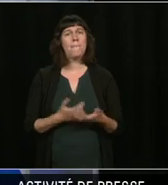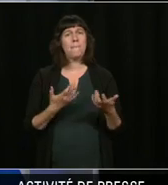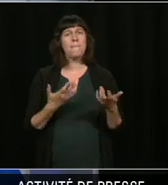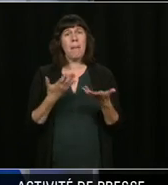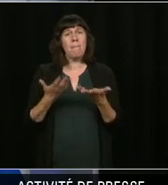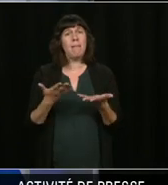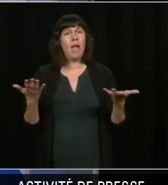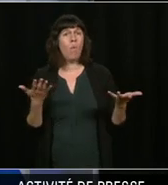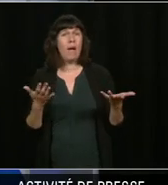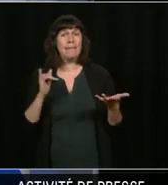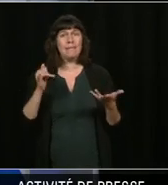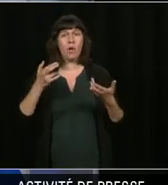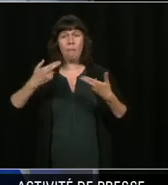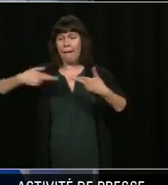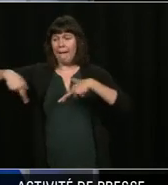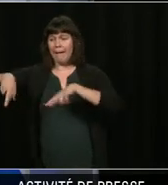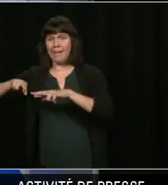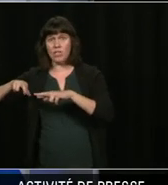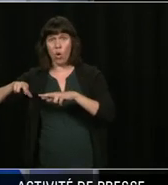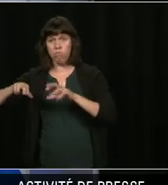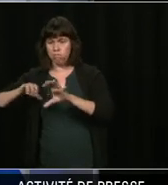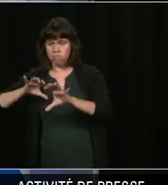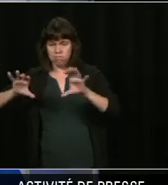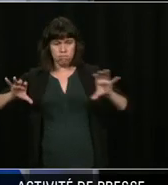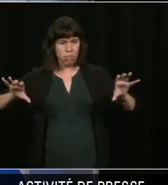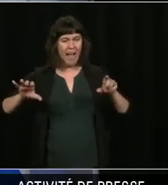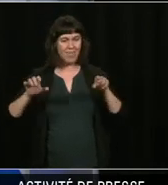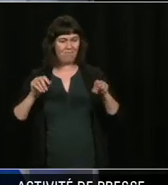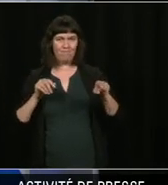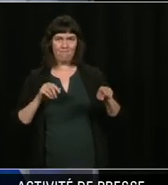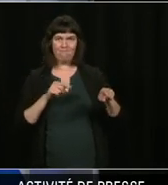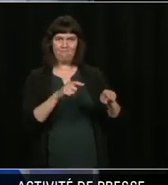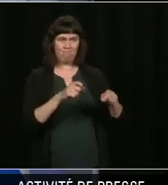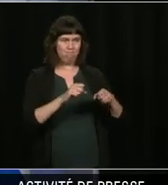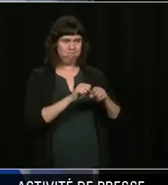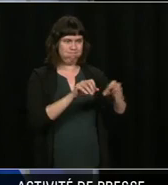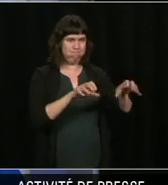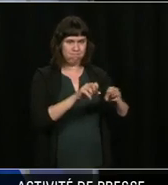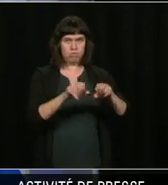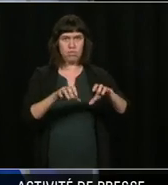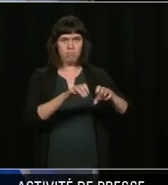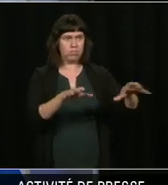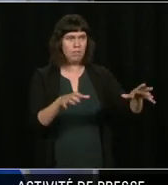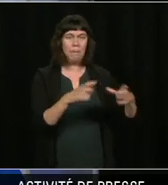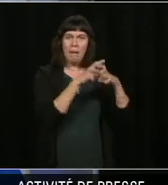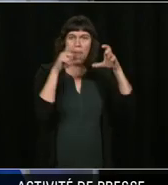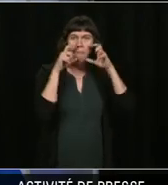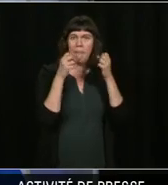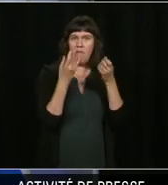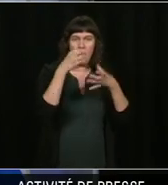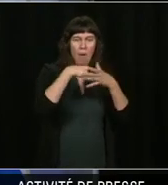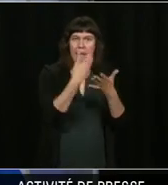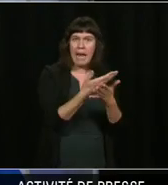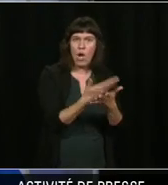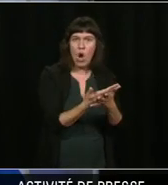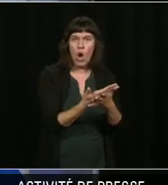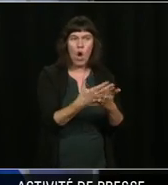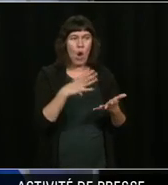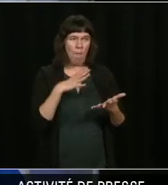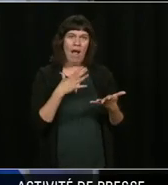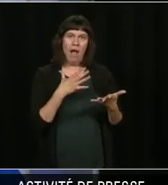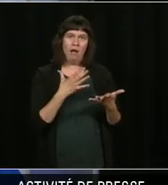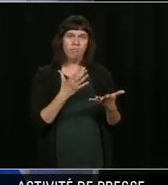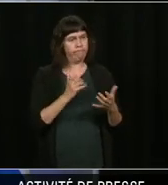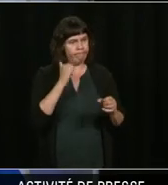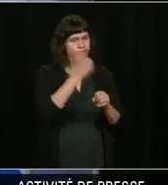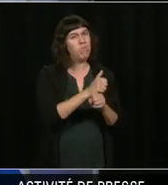beaucoup, là où il n a pas le port du masque, on l'ajoute. Ça a été fait dans la région métropolitaine. La capitale nationale n pas encore atteint ce taux-là. Et